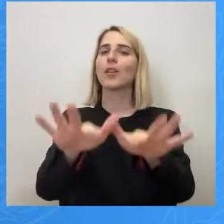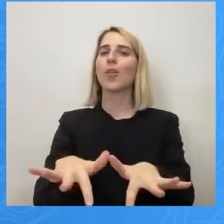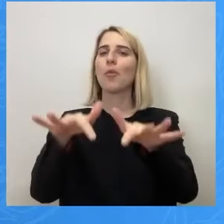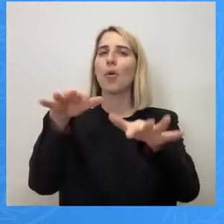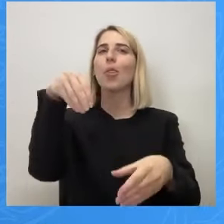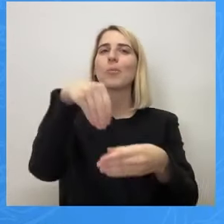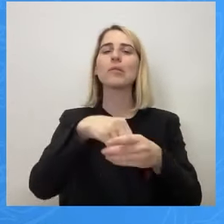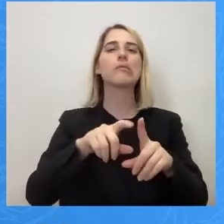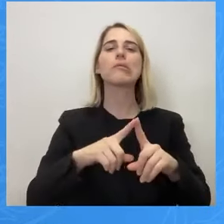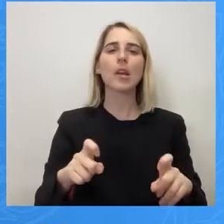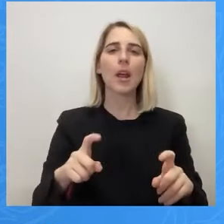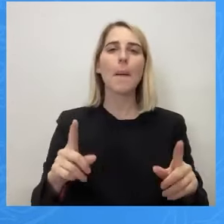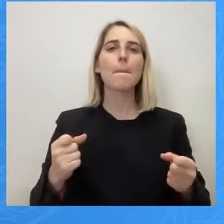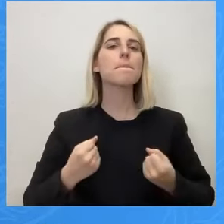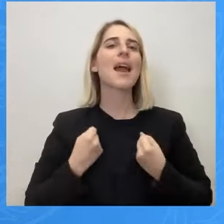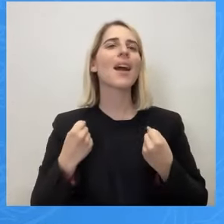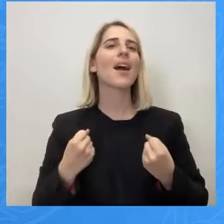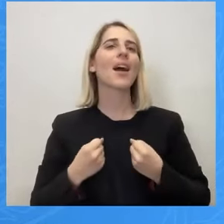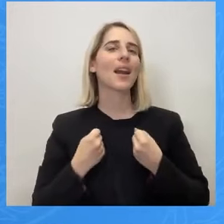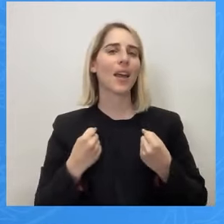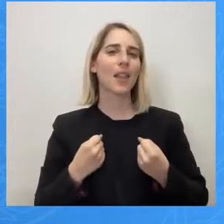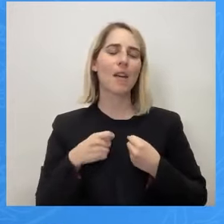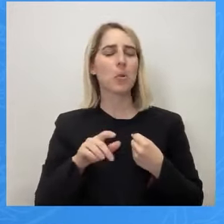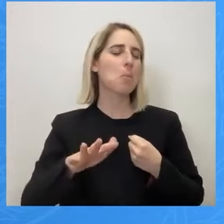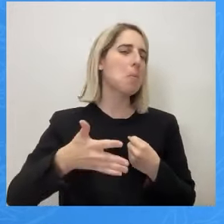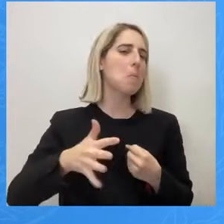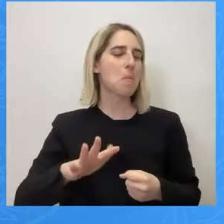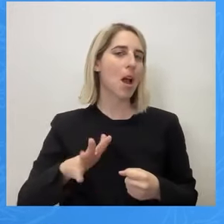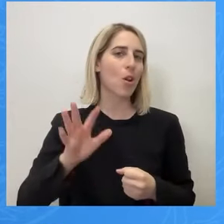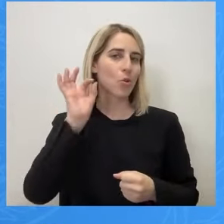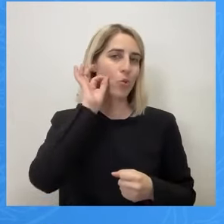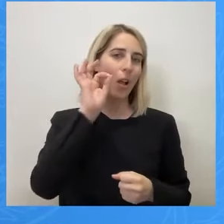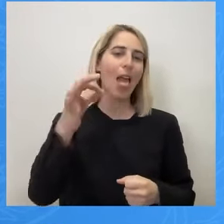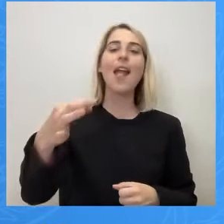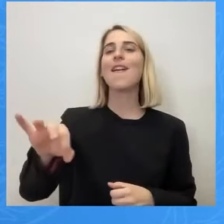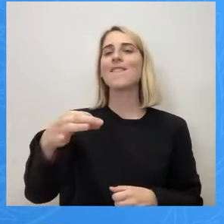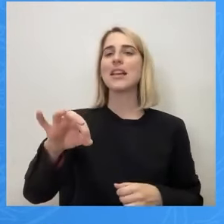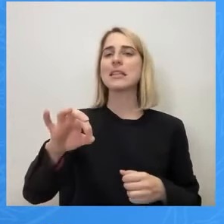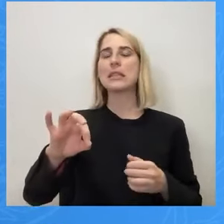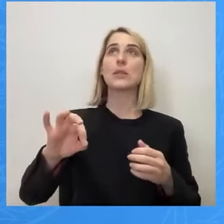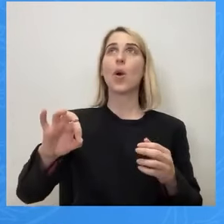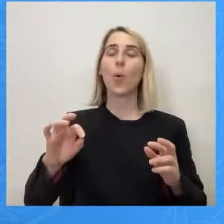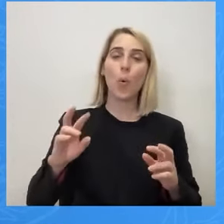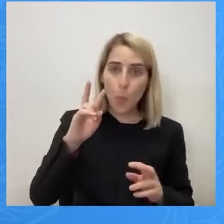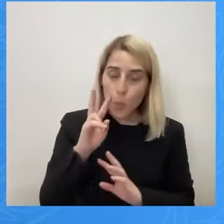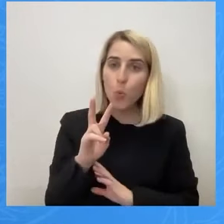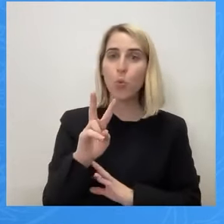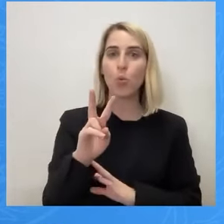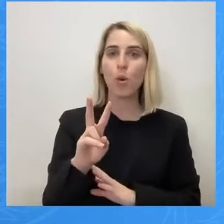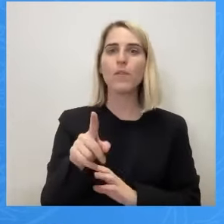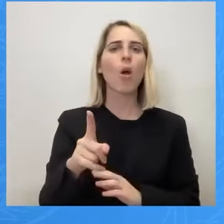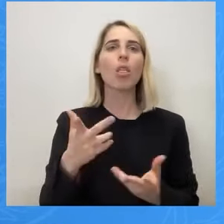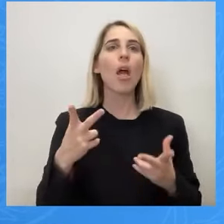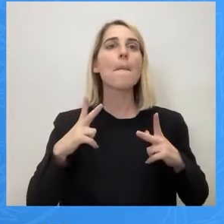πίκο που θα γίνει προφανώς για να ανέβει η ευαισθησία και για απολαυστικό παιχνίδι